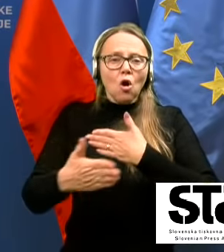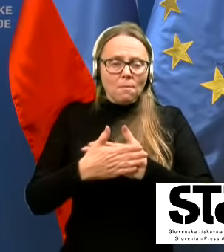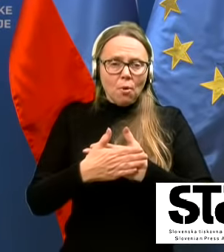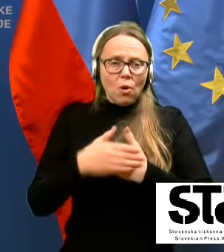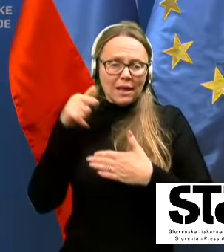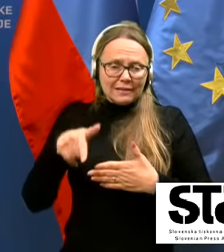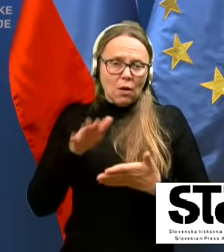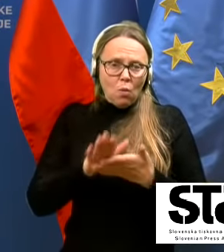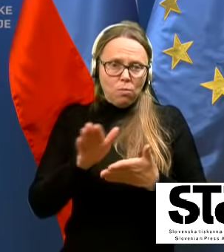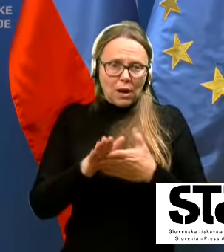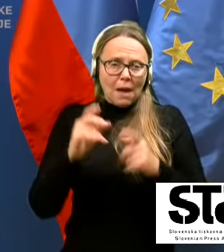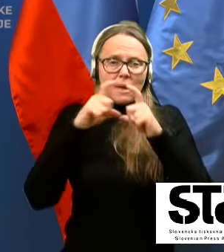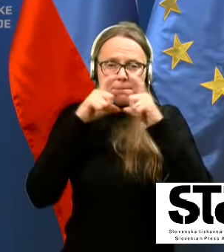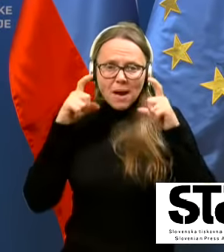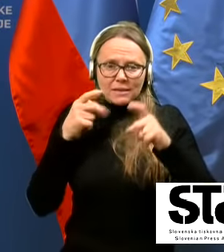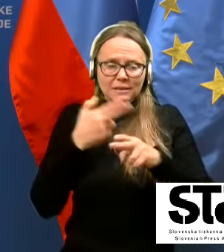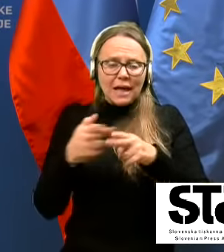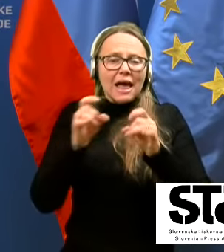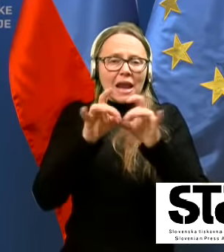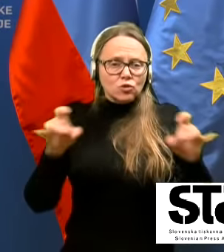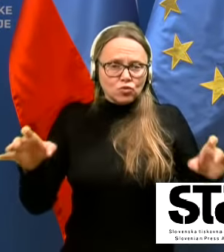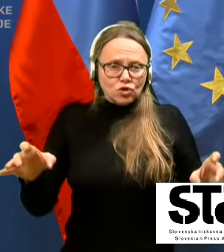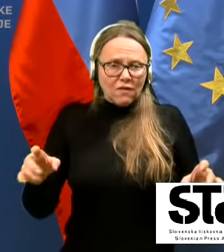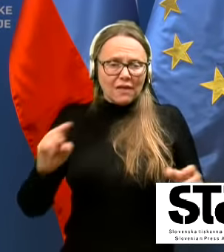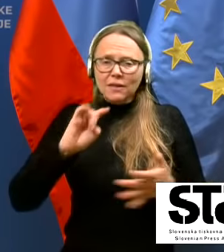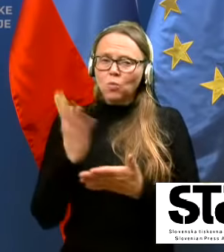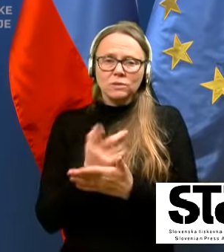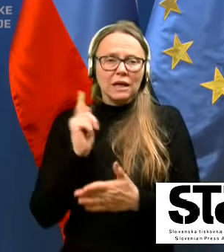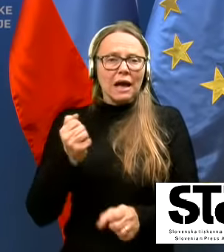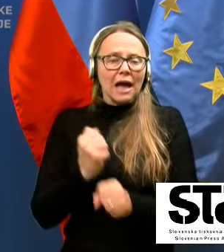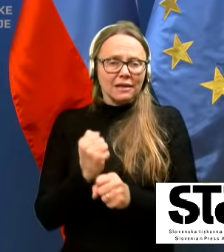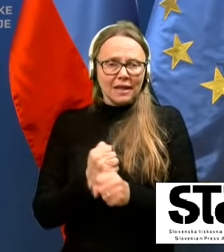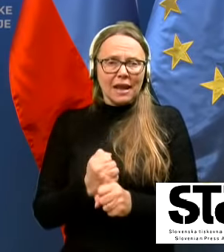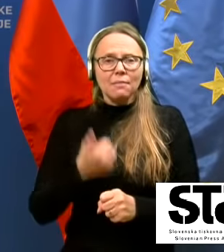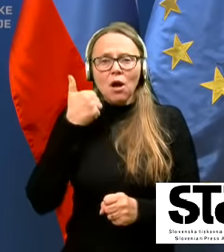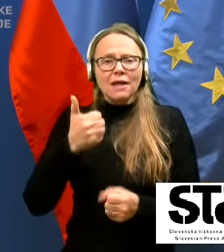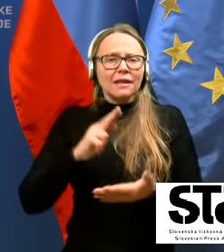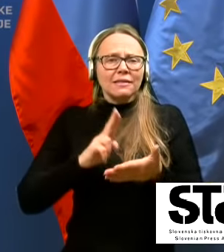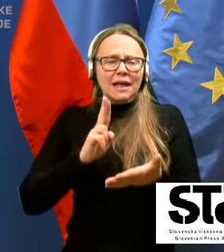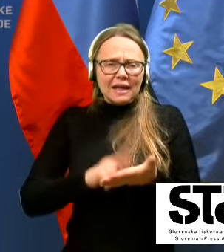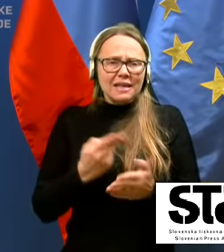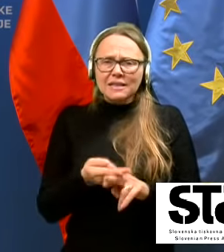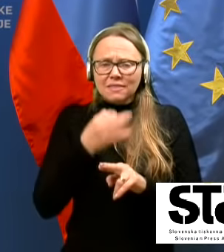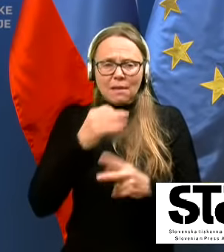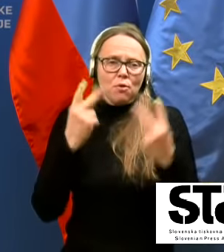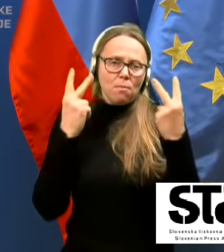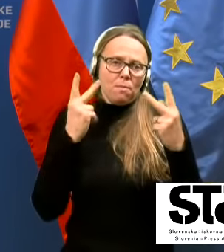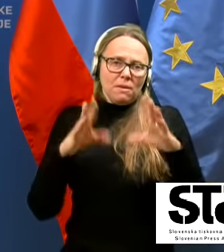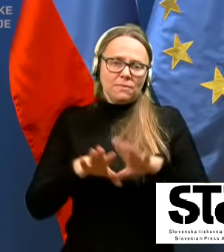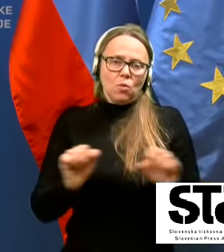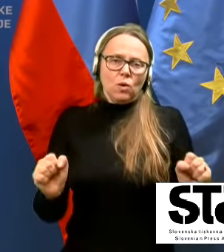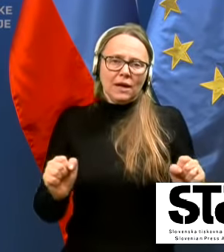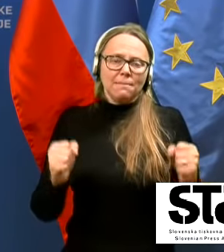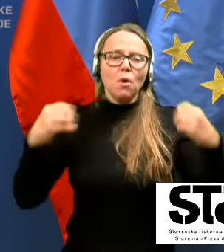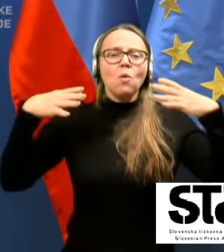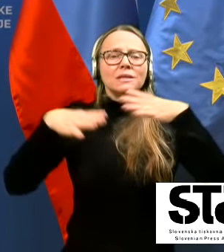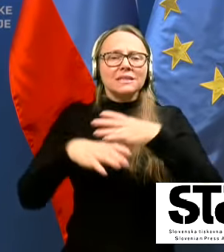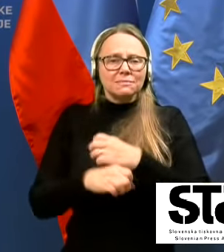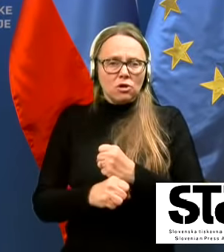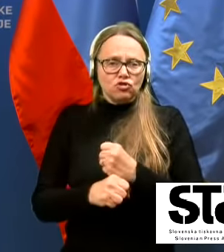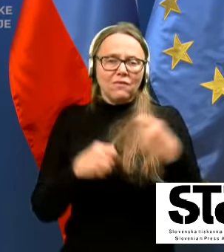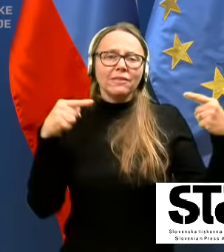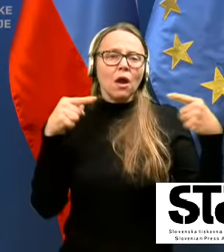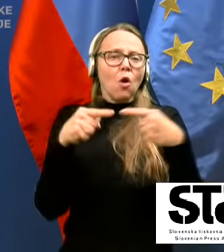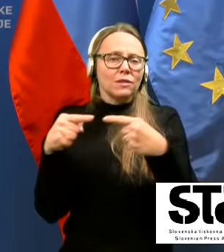seveda, te uporabe mask, razkuževanja in vsega, kar delamo, eden res najpomembnejših ukrepov, zmanjševanje